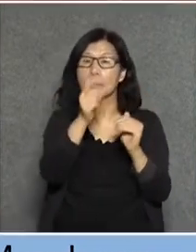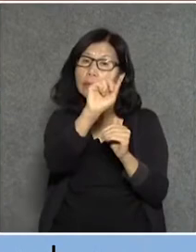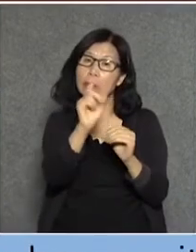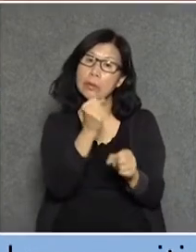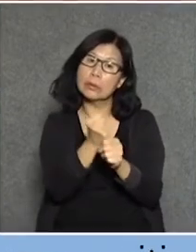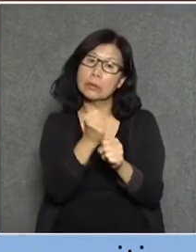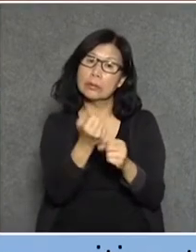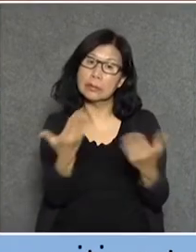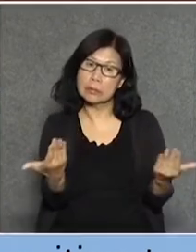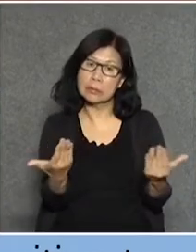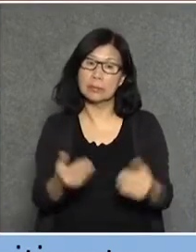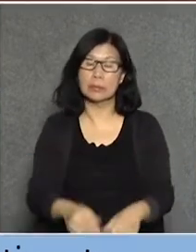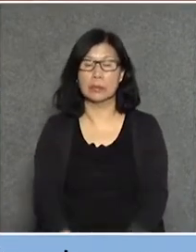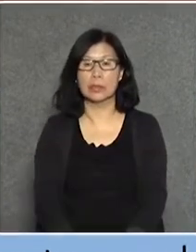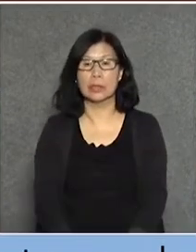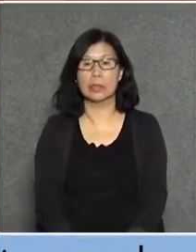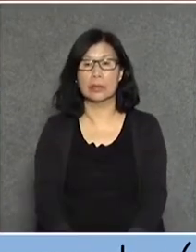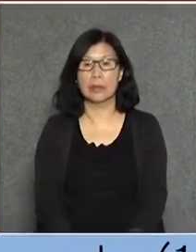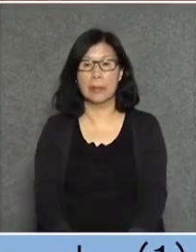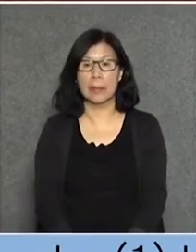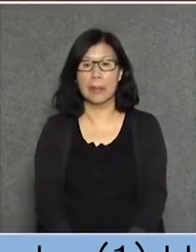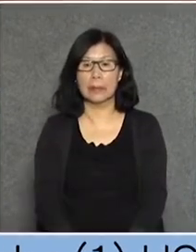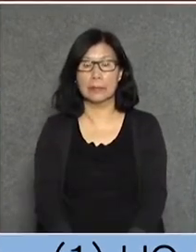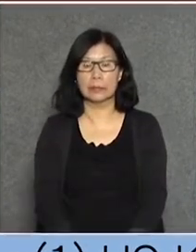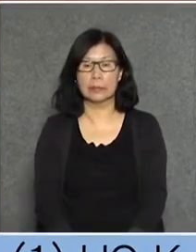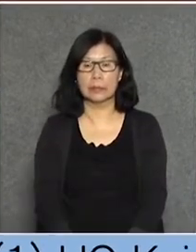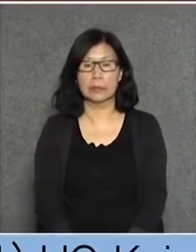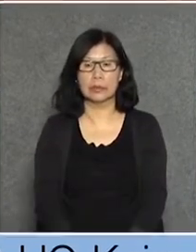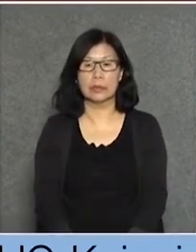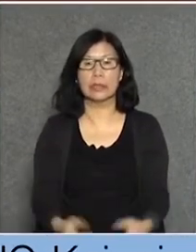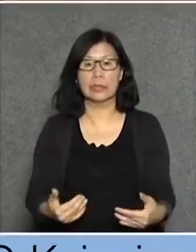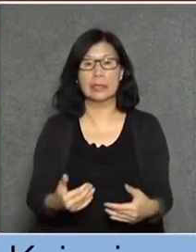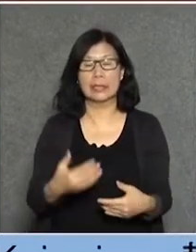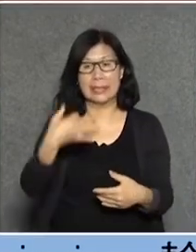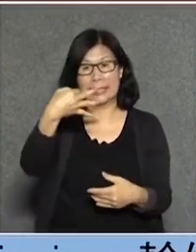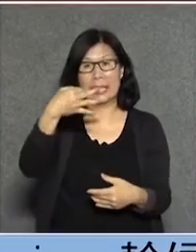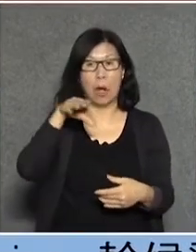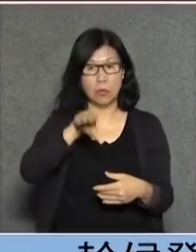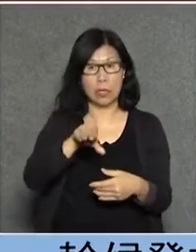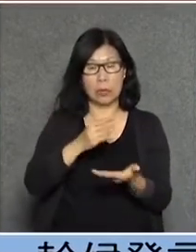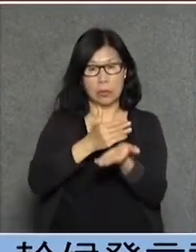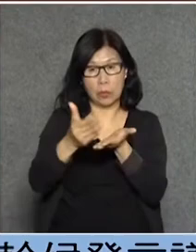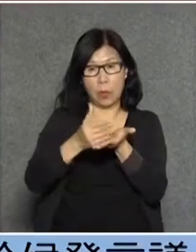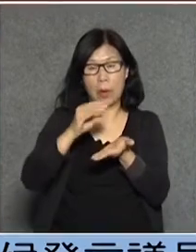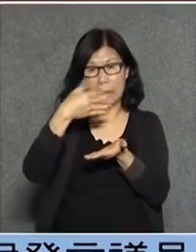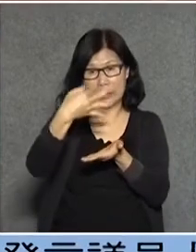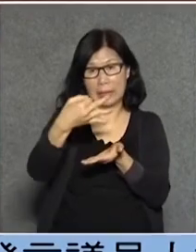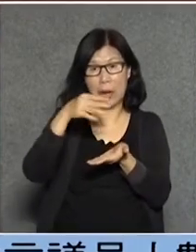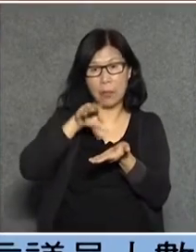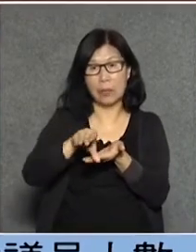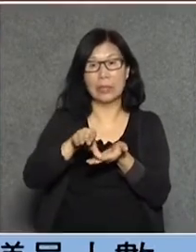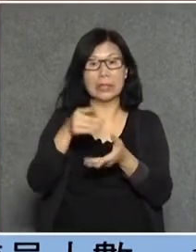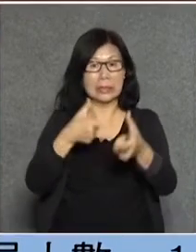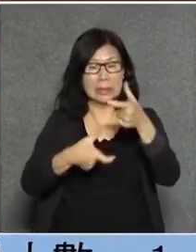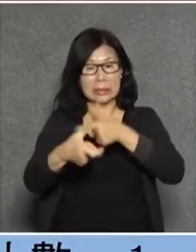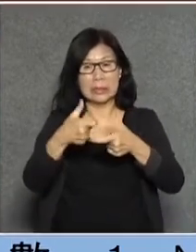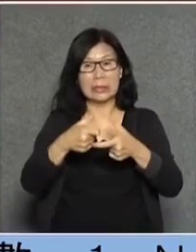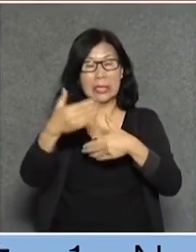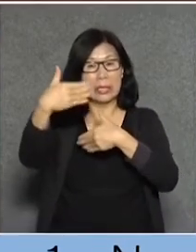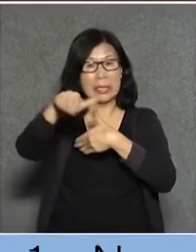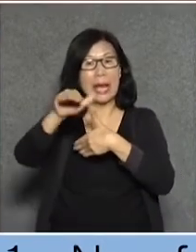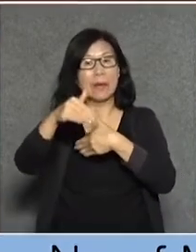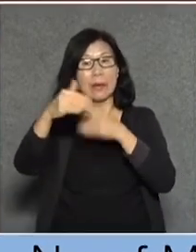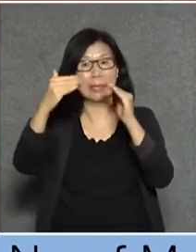是不是好了現在就拿三億出來為阿哥這些生意我在外面也跟